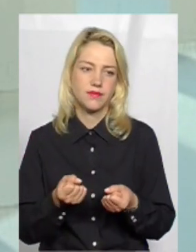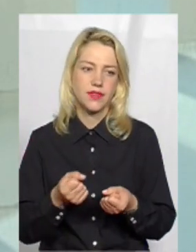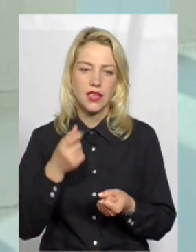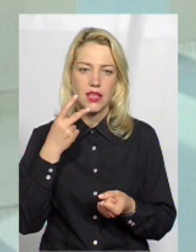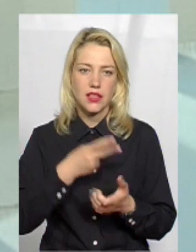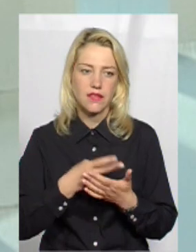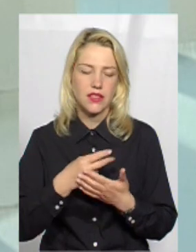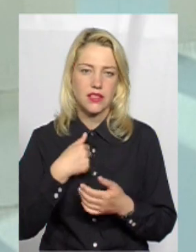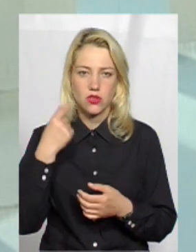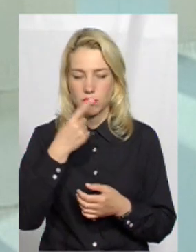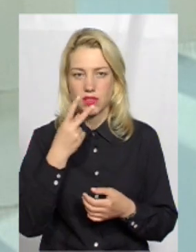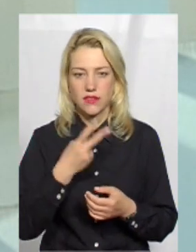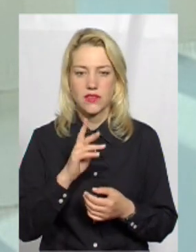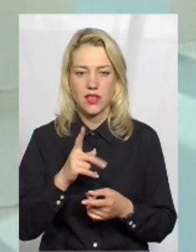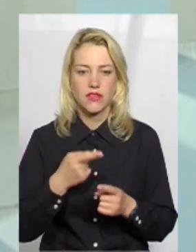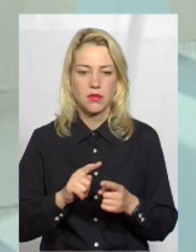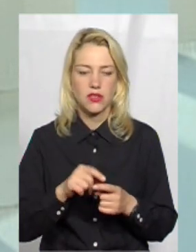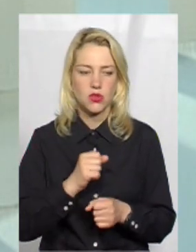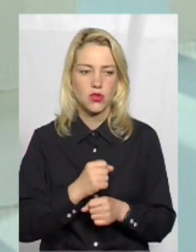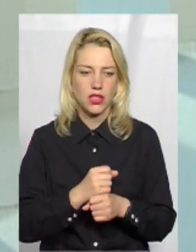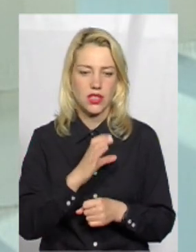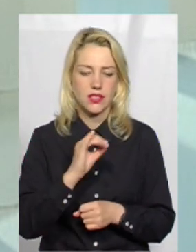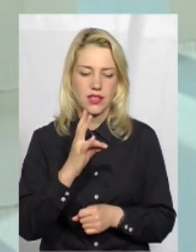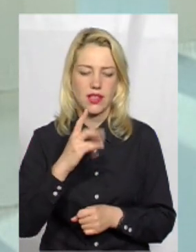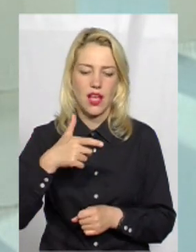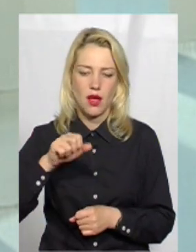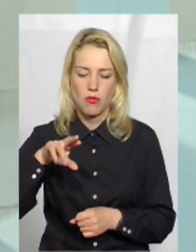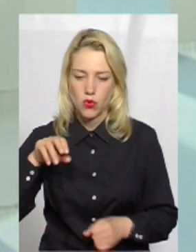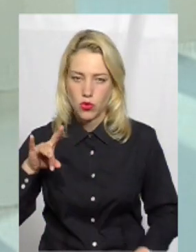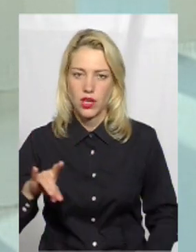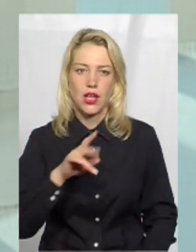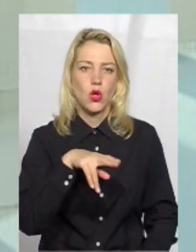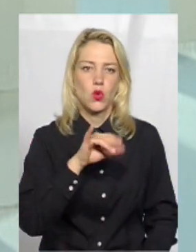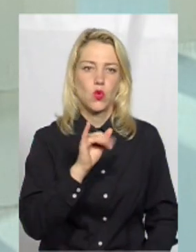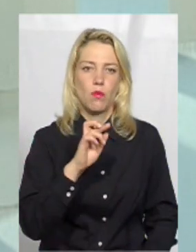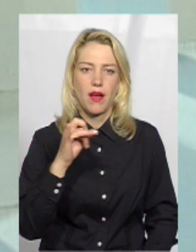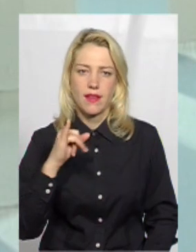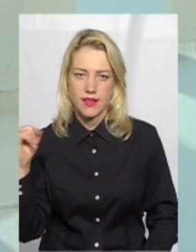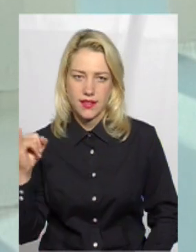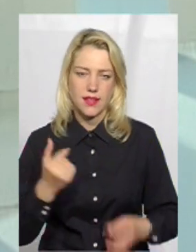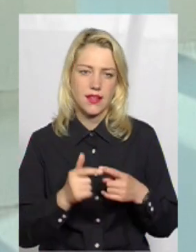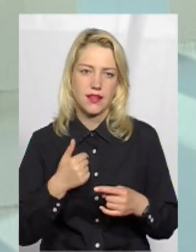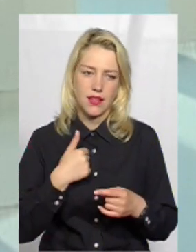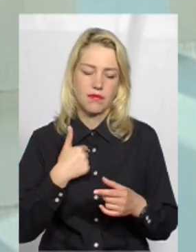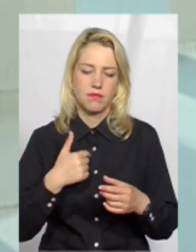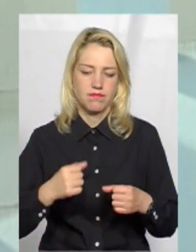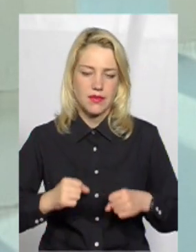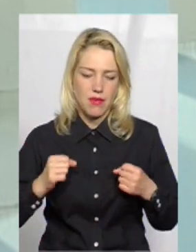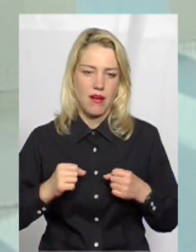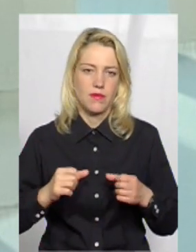Я особисто дивився, як він працює в Сингапурі, він працює в Дубаї, як він працює в європейських містах. Ми намагаємося зараз у практику